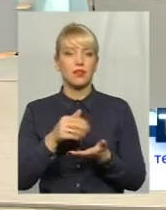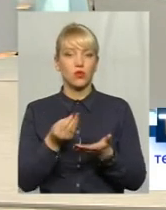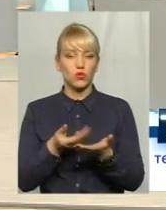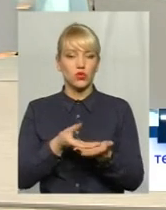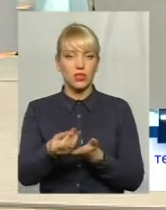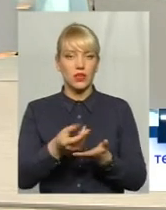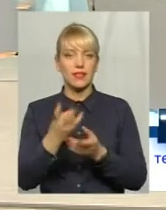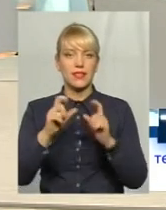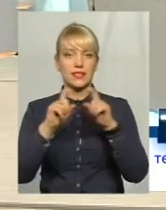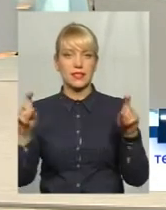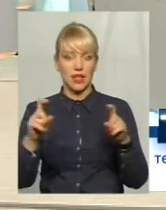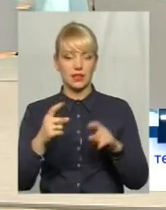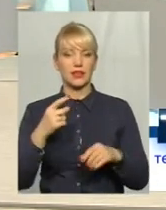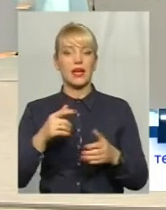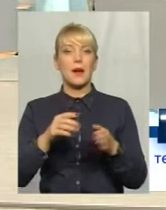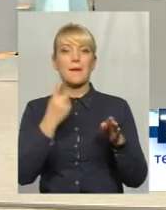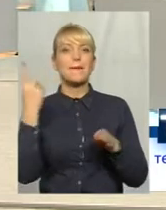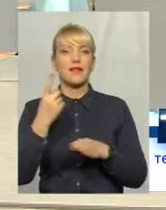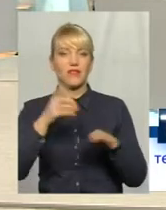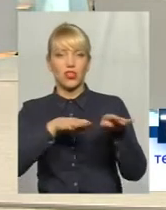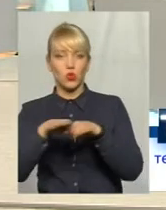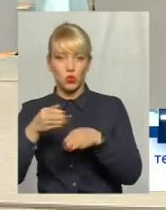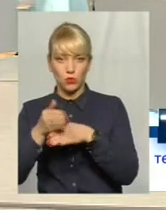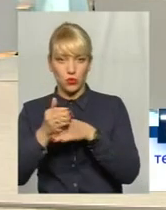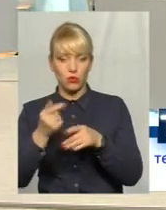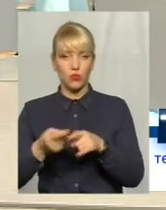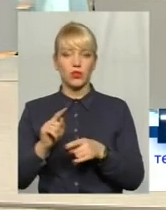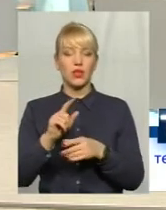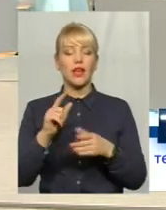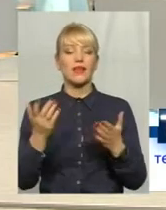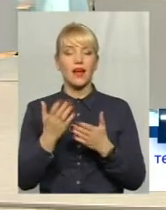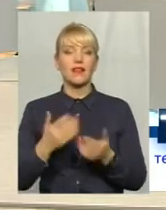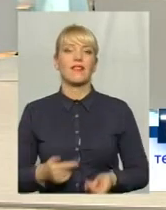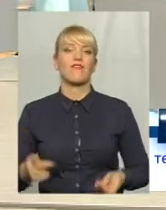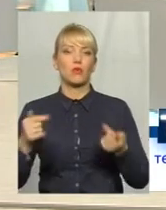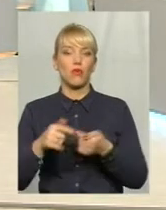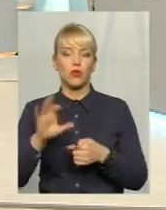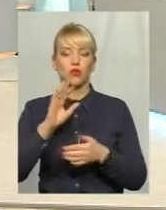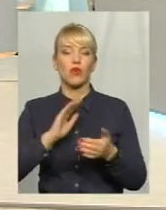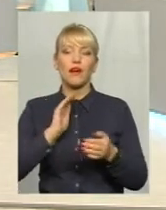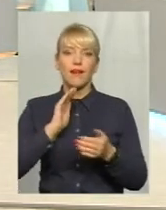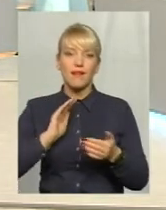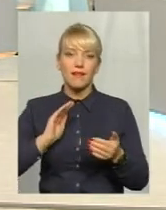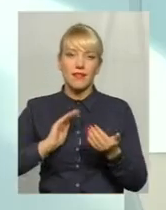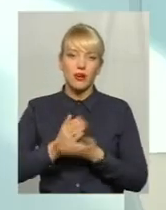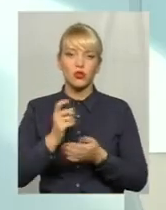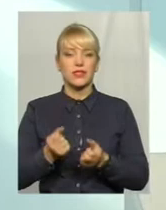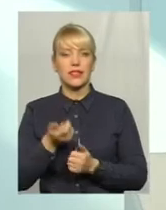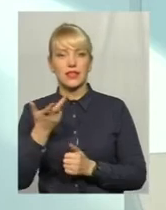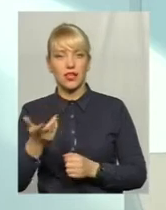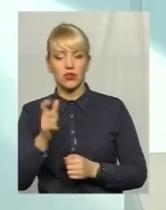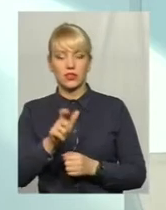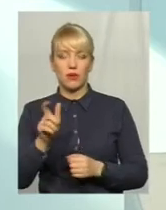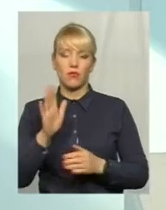допомоги, який вже відповідно до кількості і якості обслуговуваних пацієнтів буде розподіляти і щось на